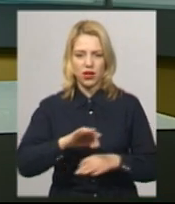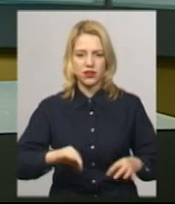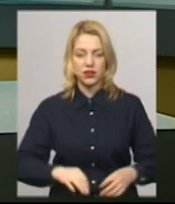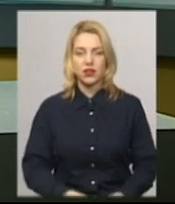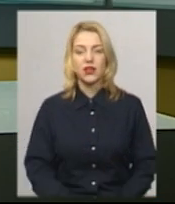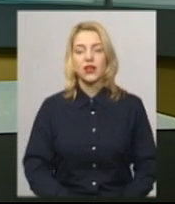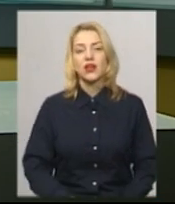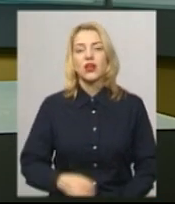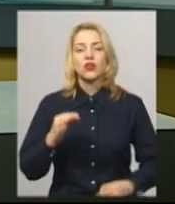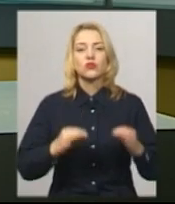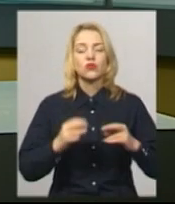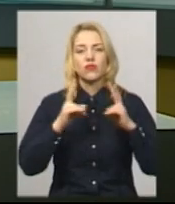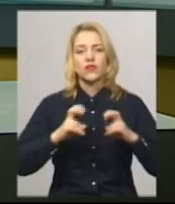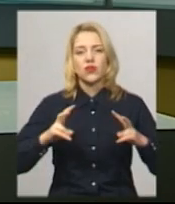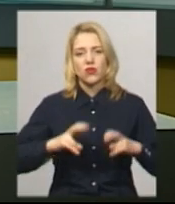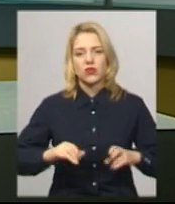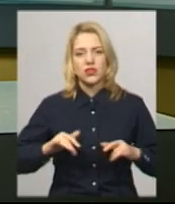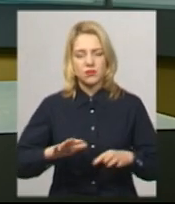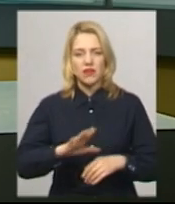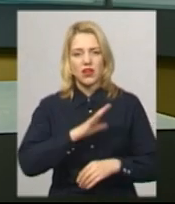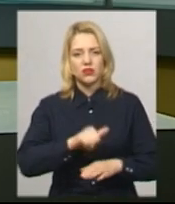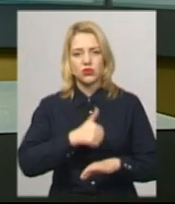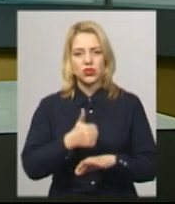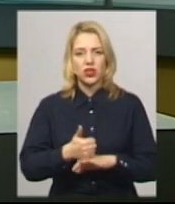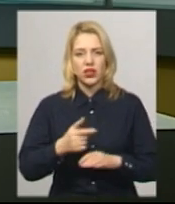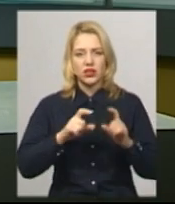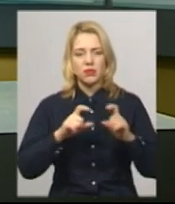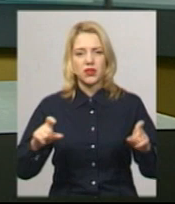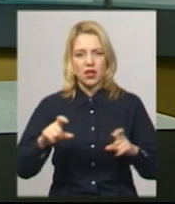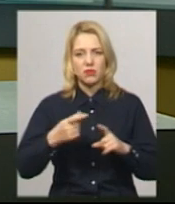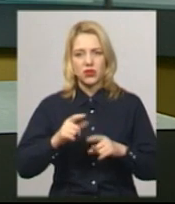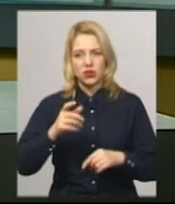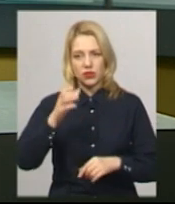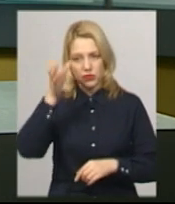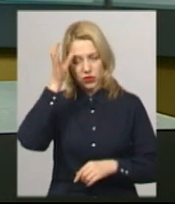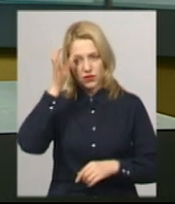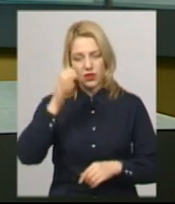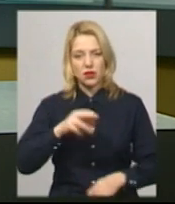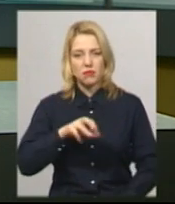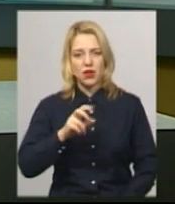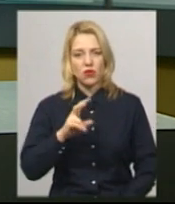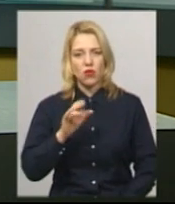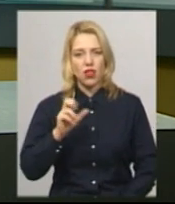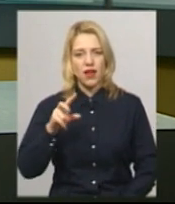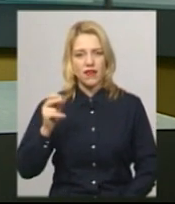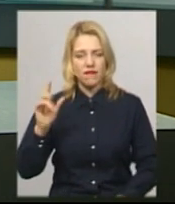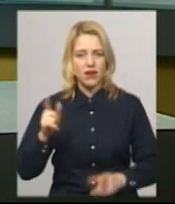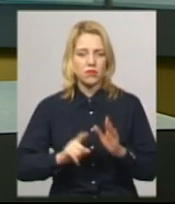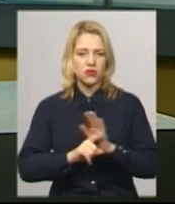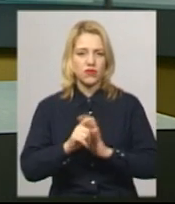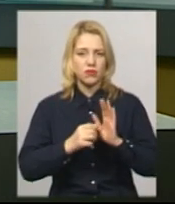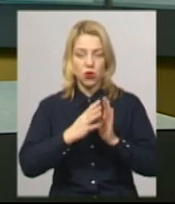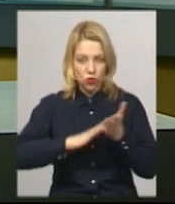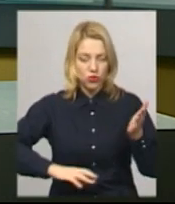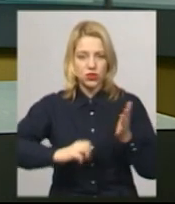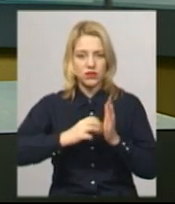Судовий розгляд справи екс-учільника Департаменту освіти і науки Хмельницької міської ради Романа Миколаєва продовжить 17 березня.